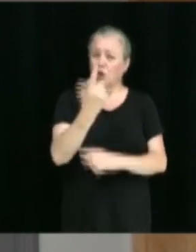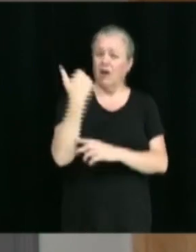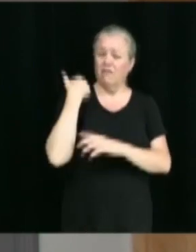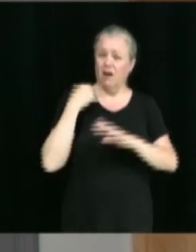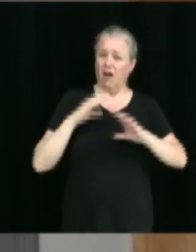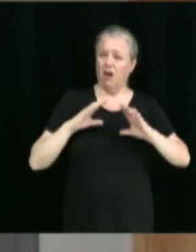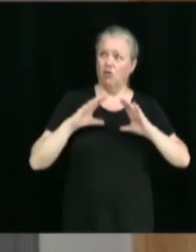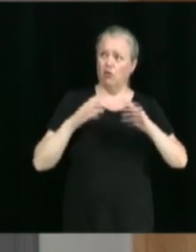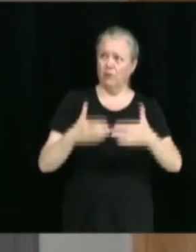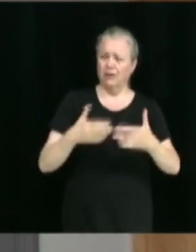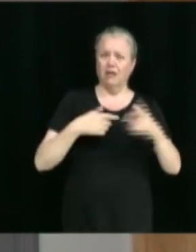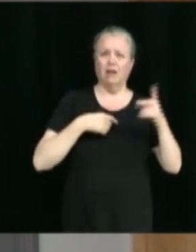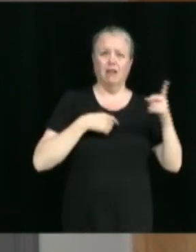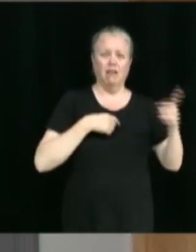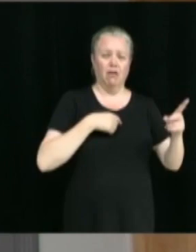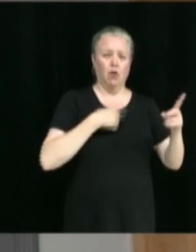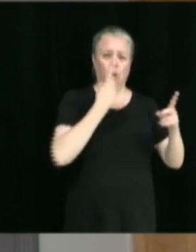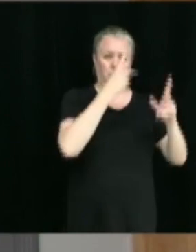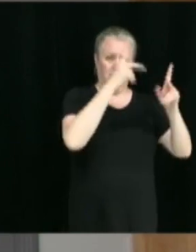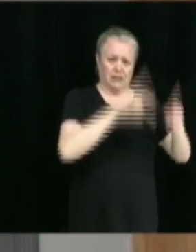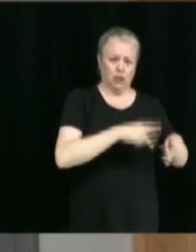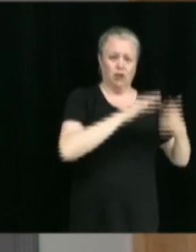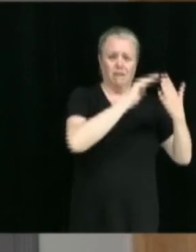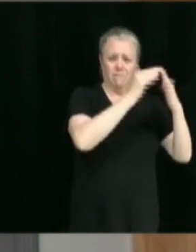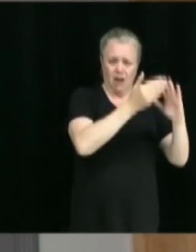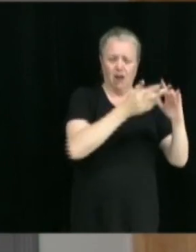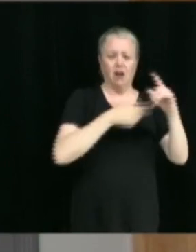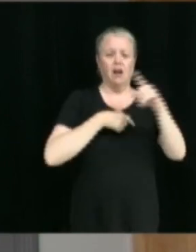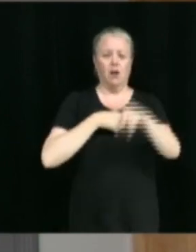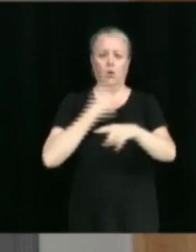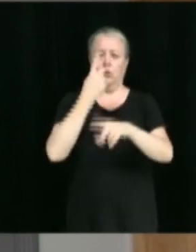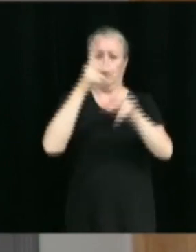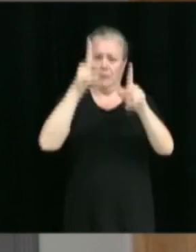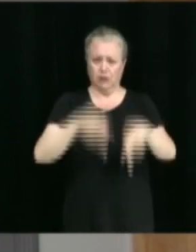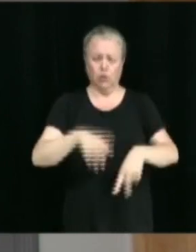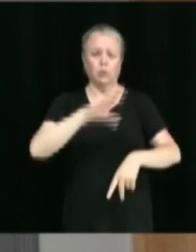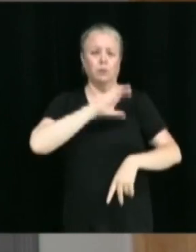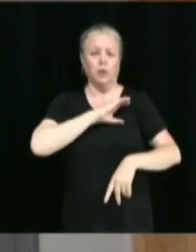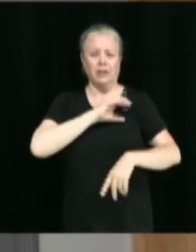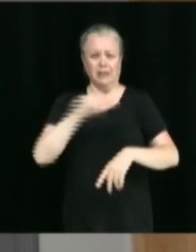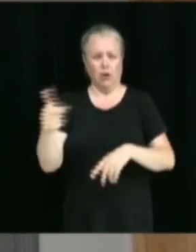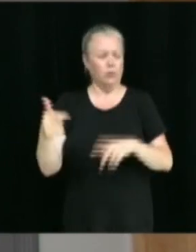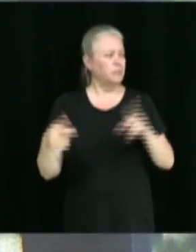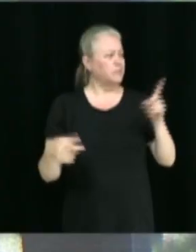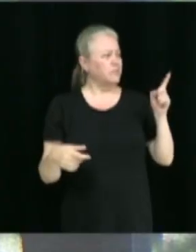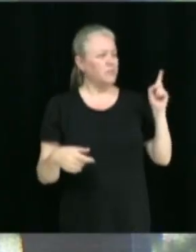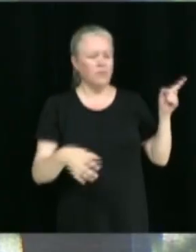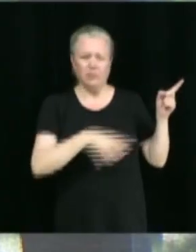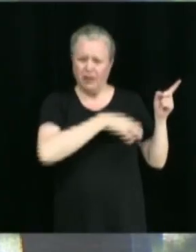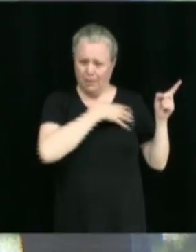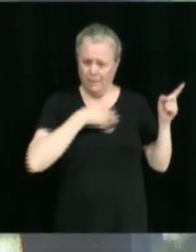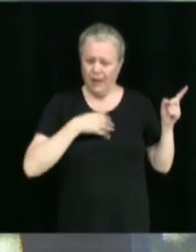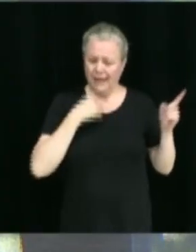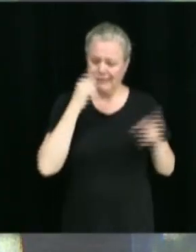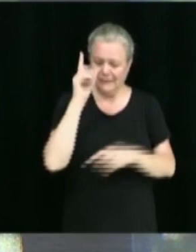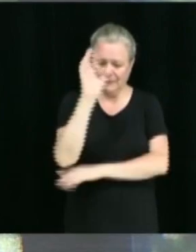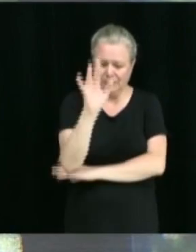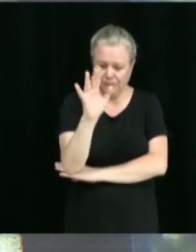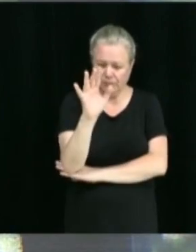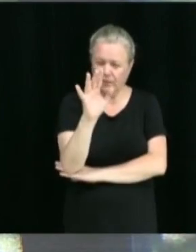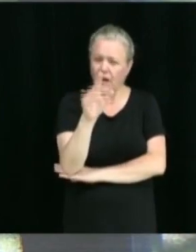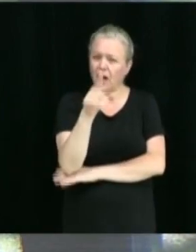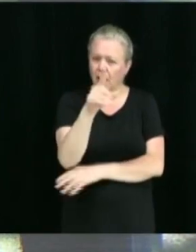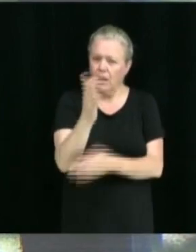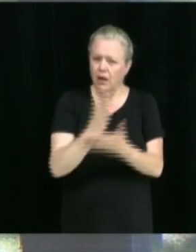la police, puis un autre personne. Mais ça n rien donné. Après, on blocs qui ont… Oui, bien, c'est ça. Il y a une partie de nouvelles